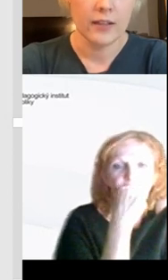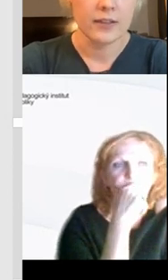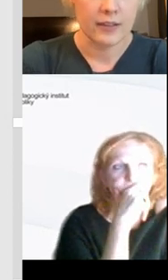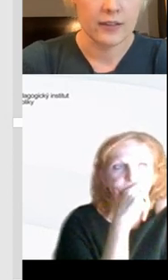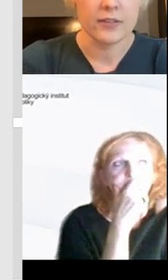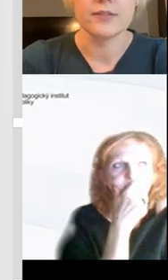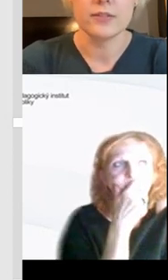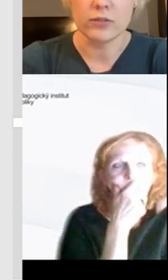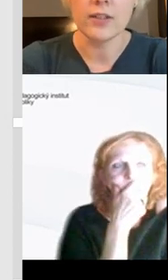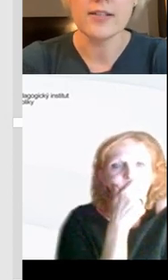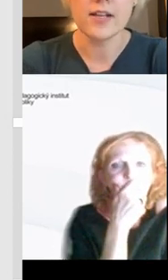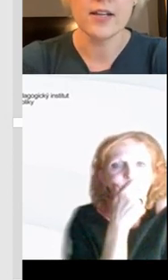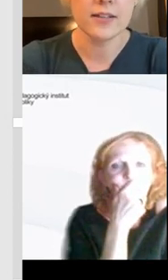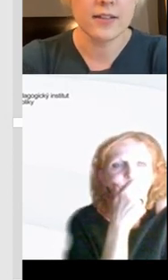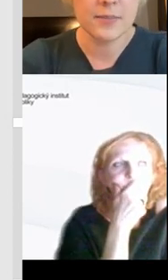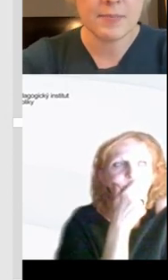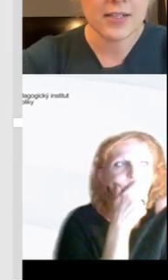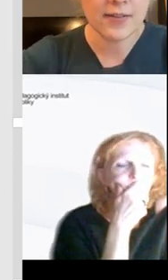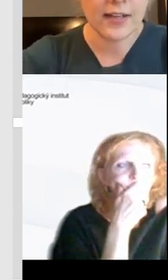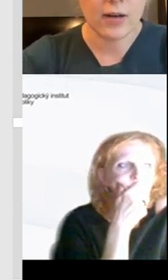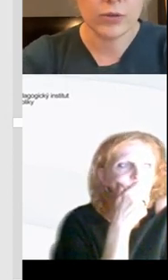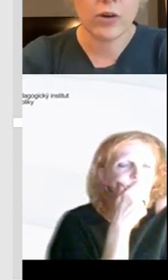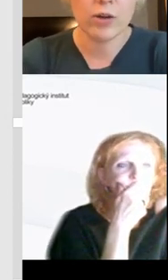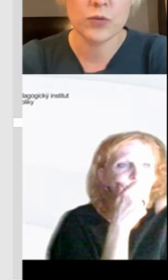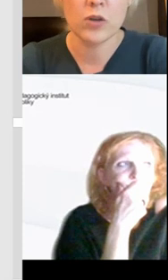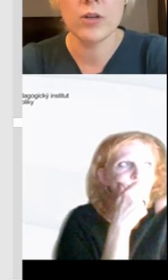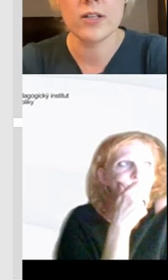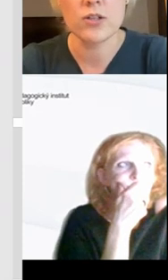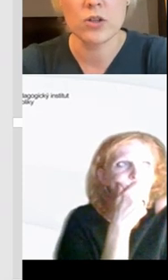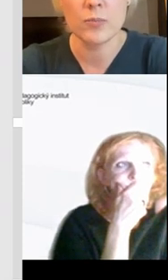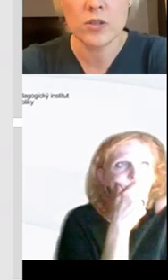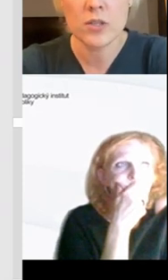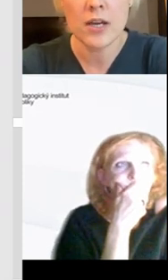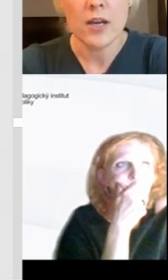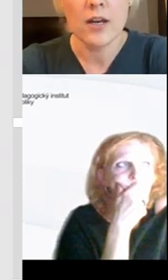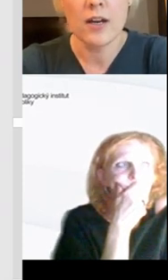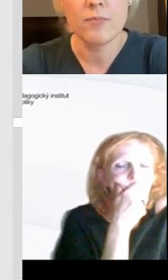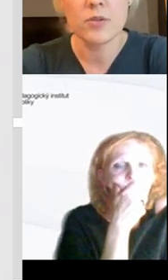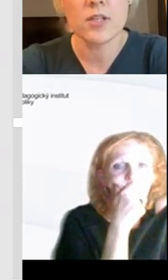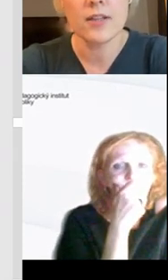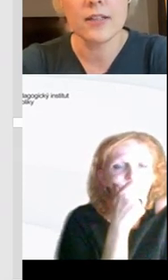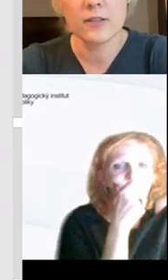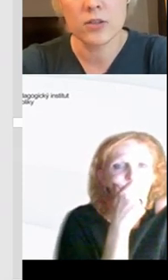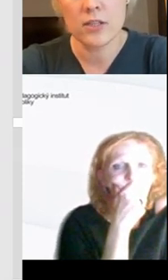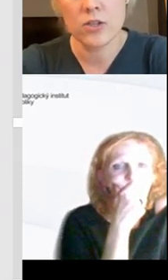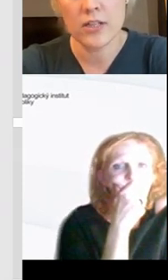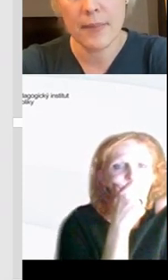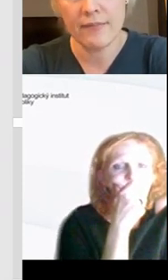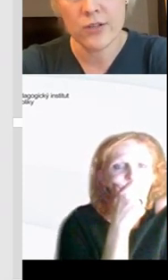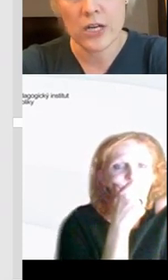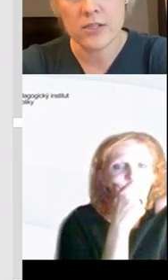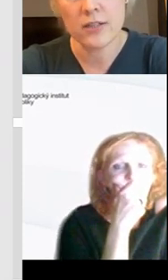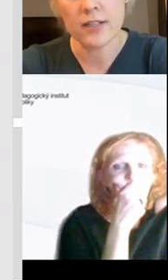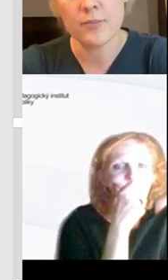tým výstupinami. Jo, tenhle slajd my jsme nazvali audio a rozvoj komunikačních schopností. V podstatě, co se